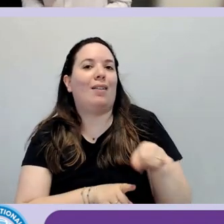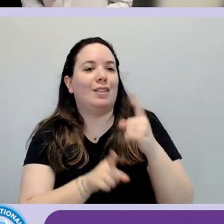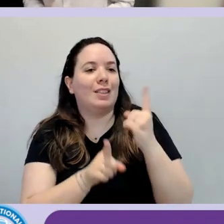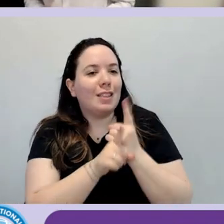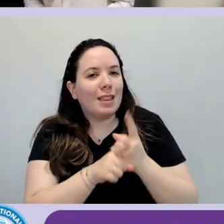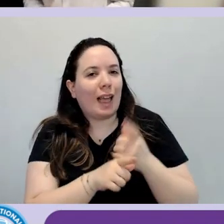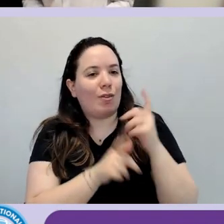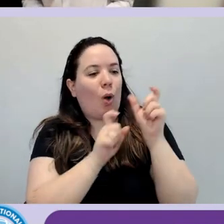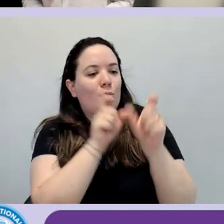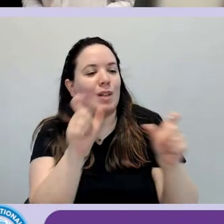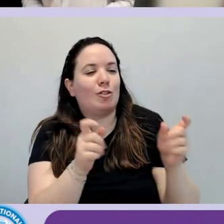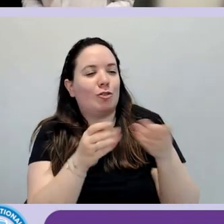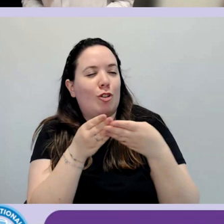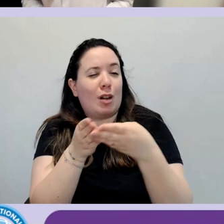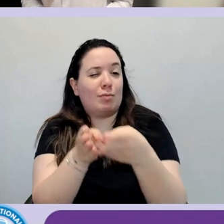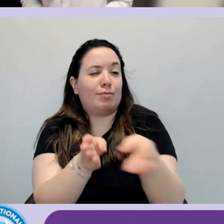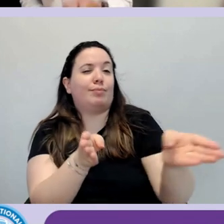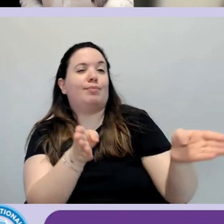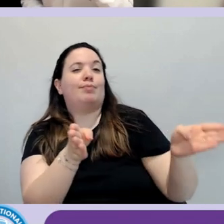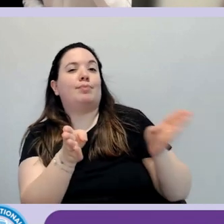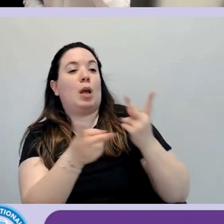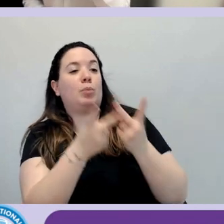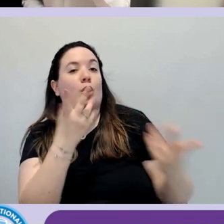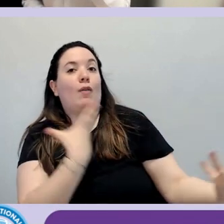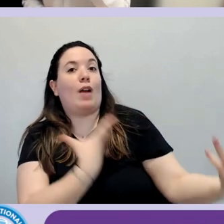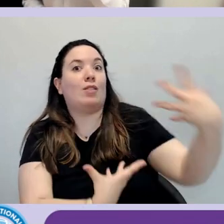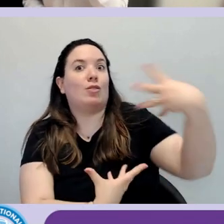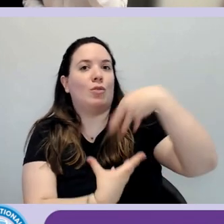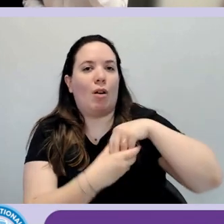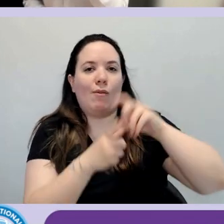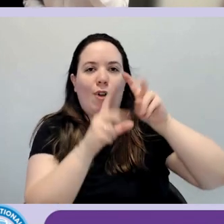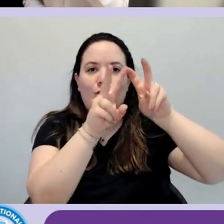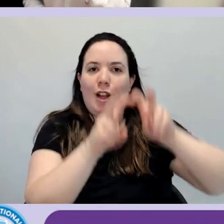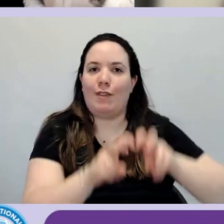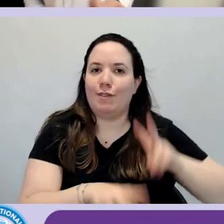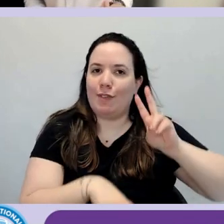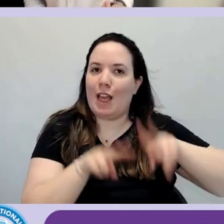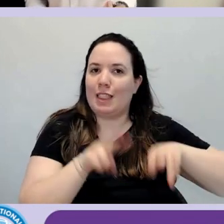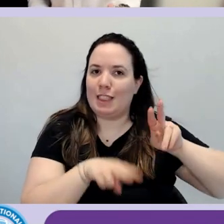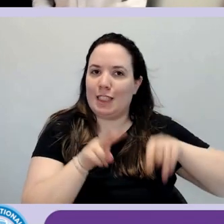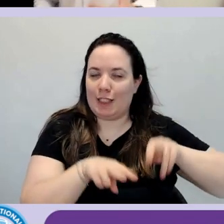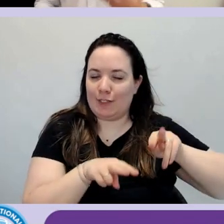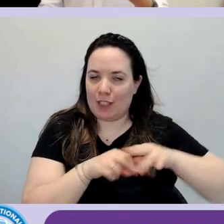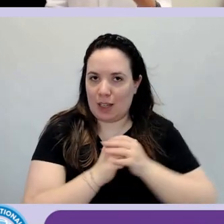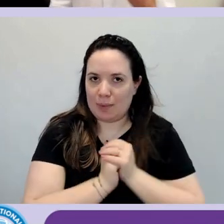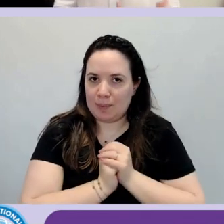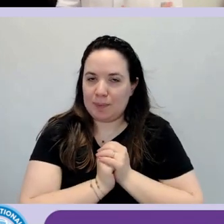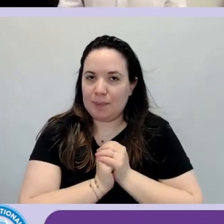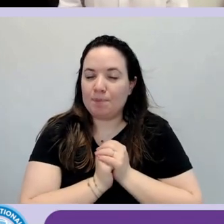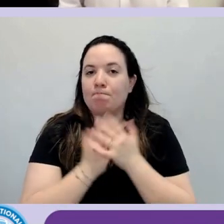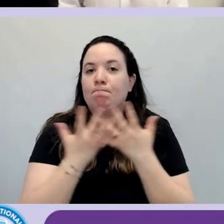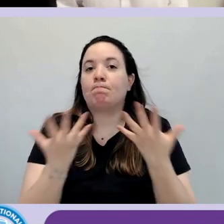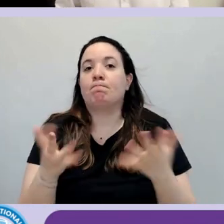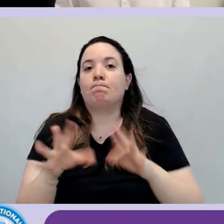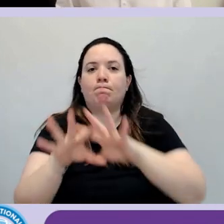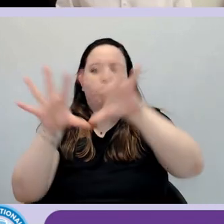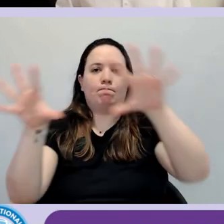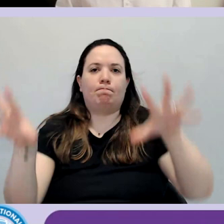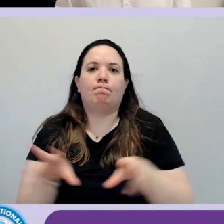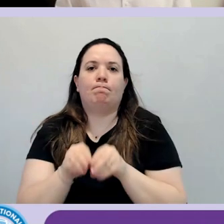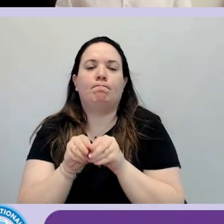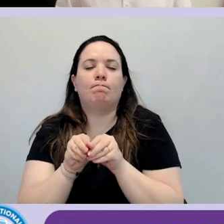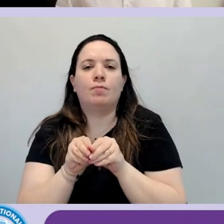possibili all'interno delle verifiche che andrò a fare. Dunque, questo vuole essere